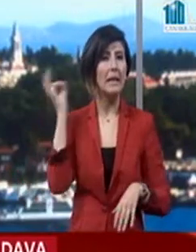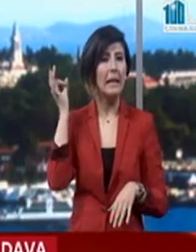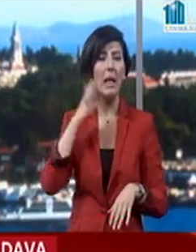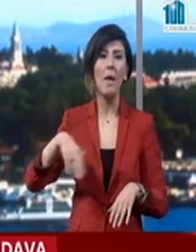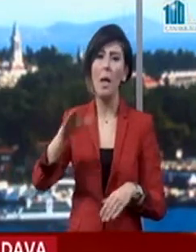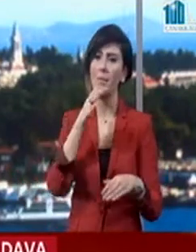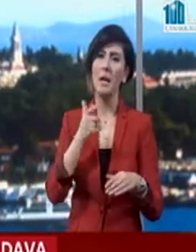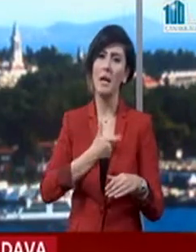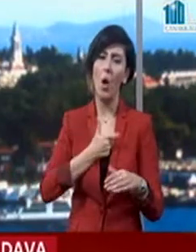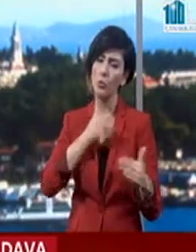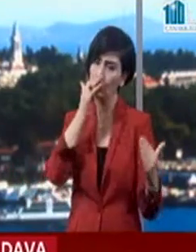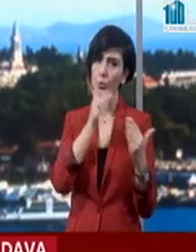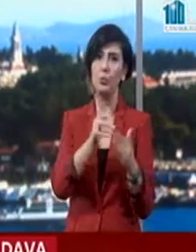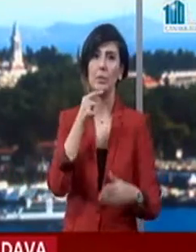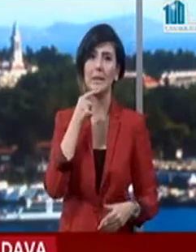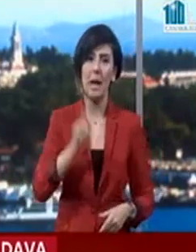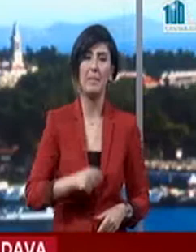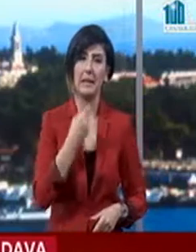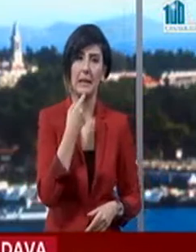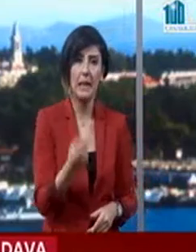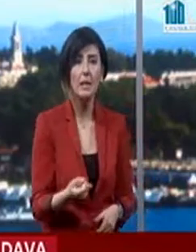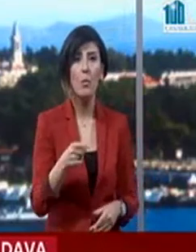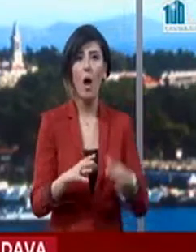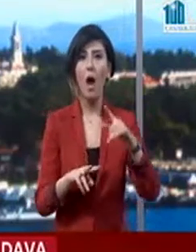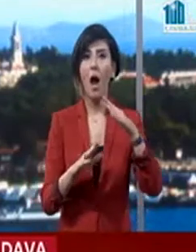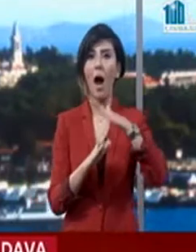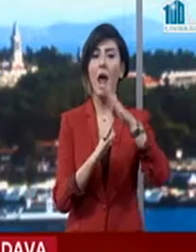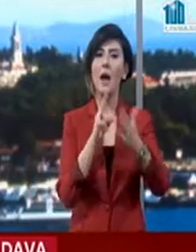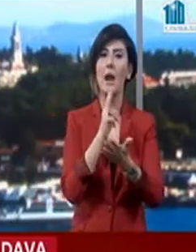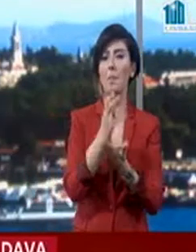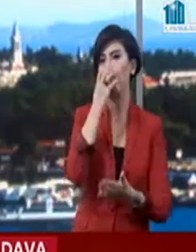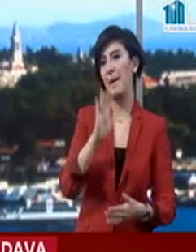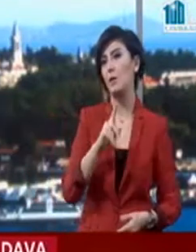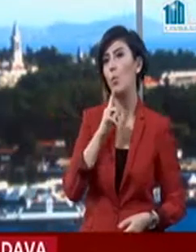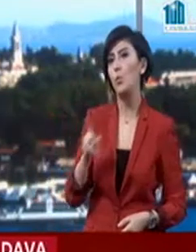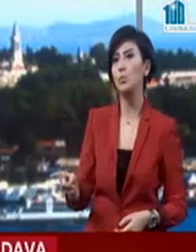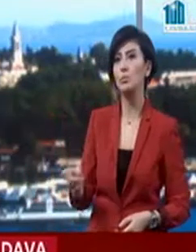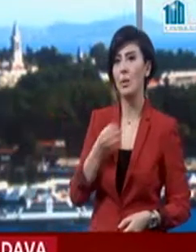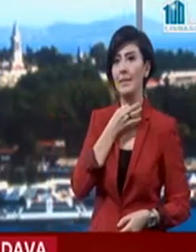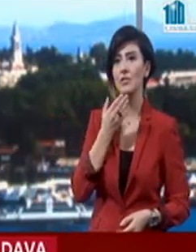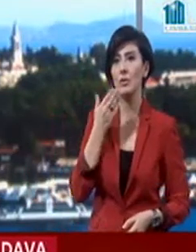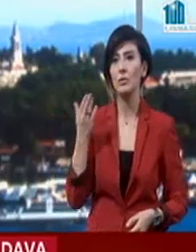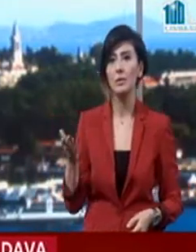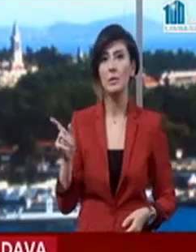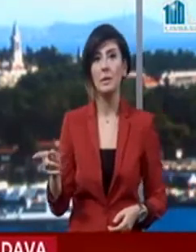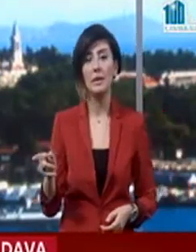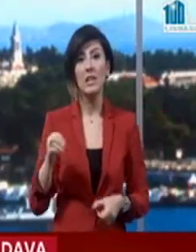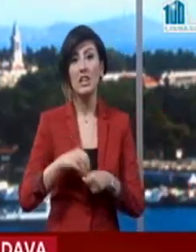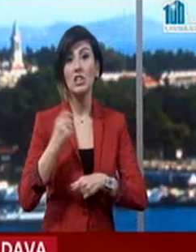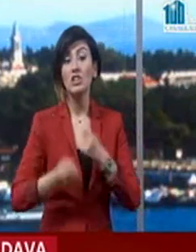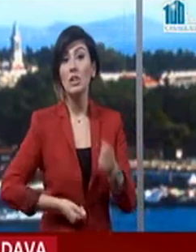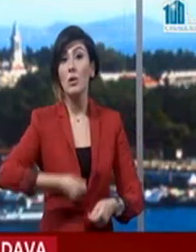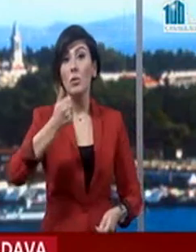ilişkin yaptığını belirttiler. Önümüzdeki dakikalarda bir ara karar bekliyoruz. Teşekkürler Damla. İçişleri